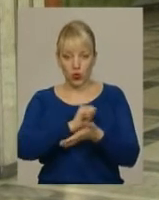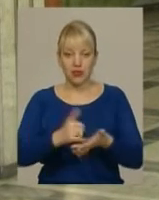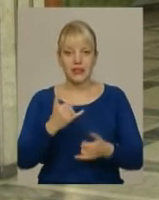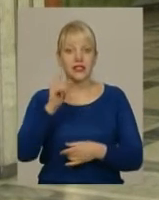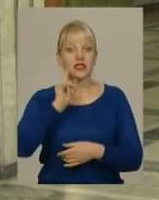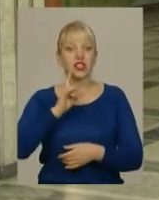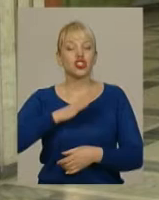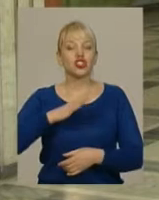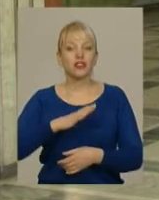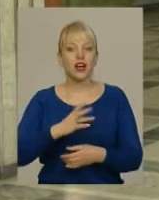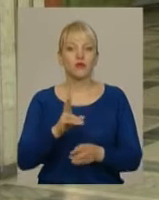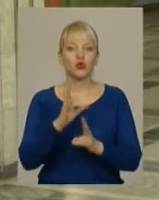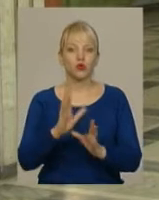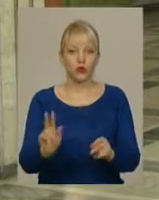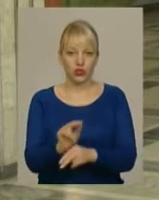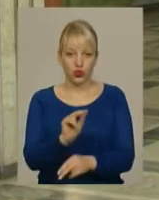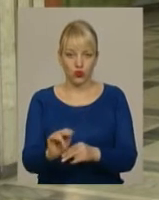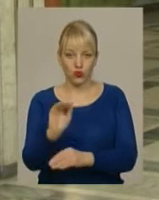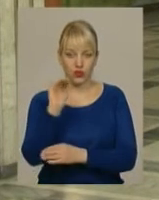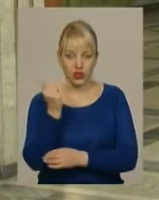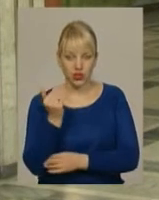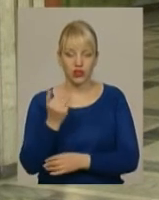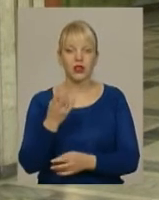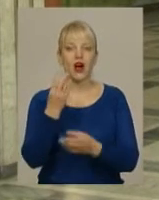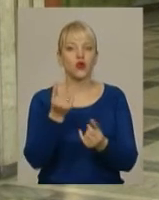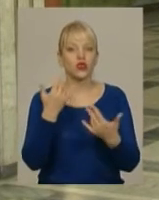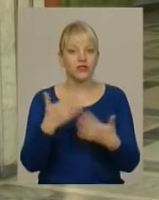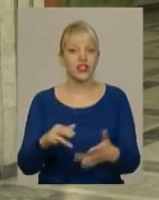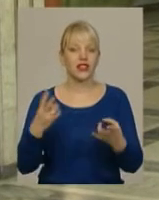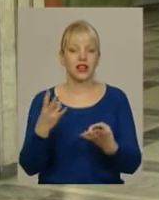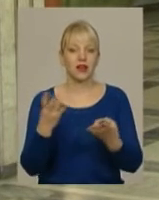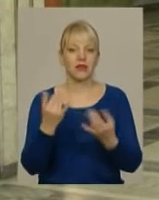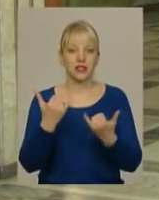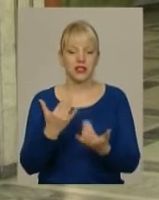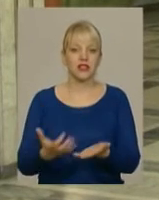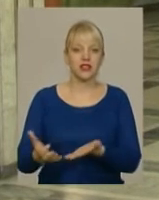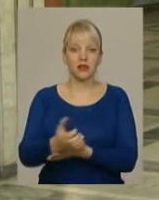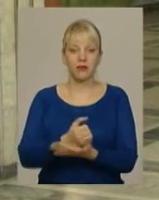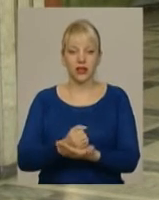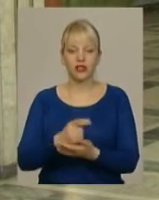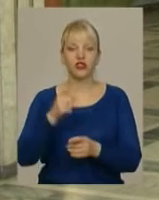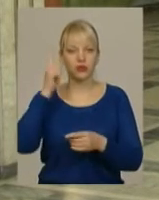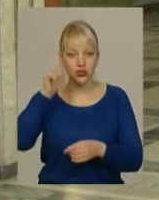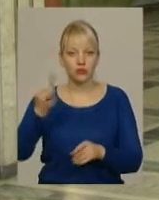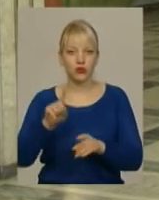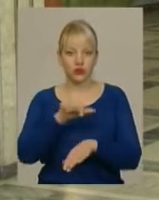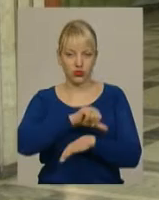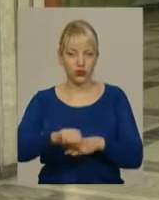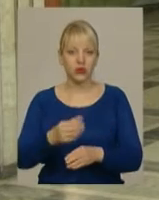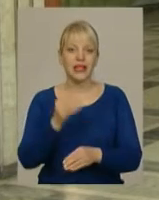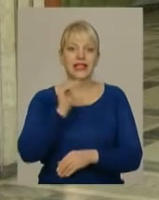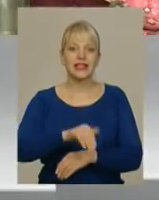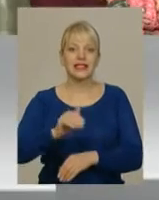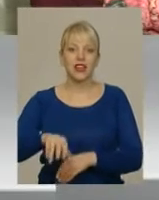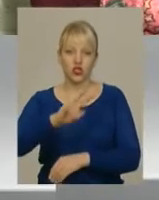за міну. Але кошти вже починаємо збирати, адже, звичайно, розуміємо, що лікування за кордоном коштує тисячі, тисяч